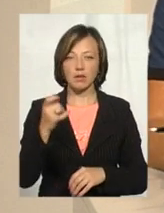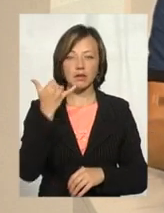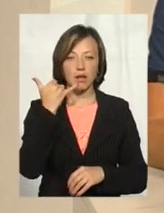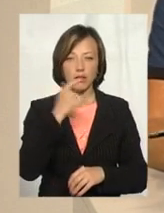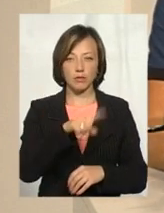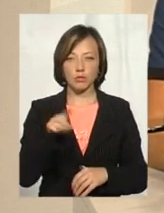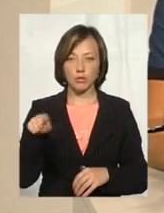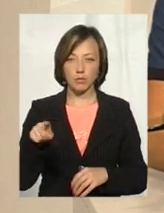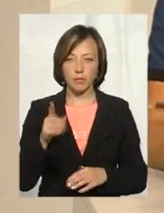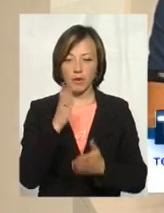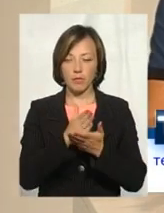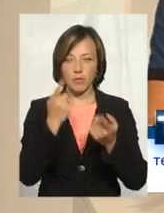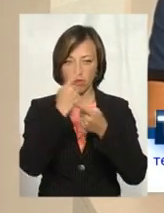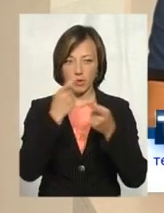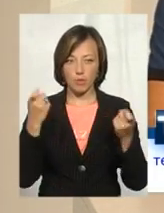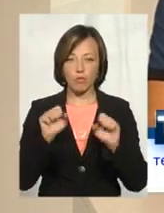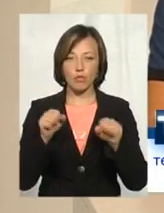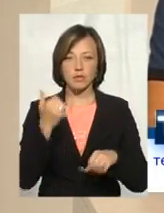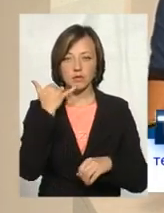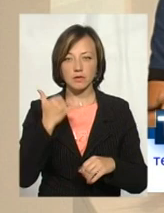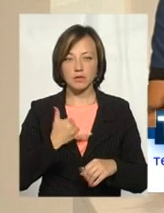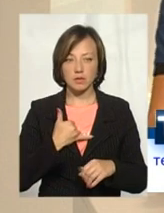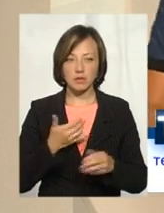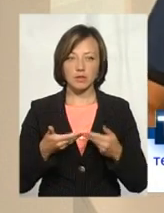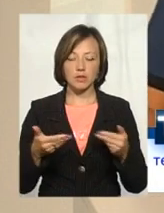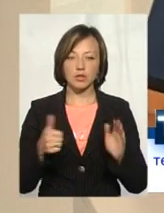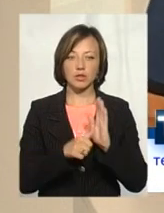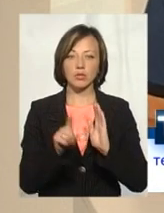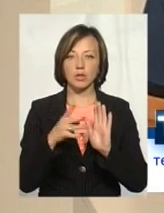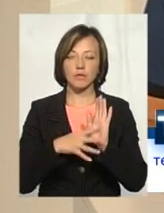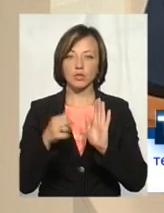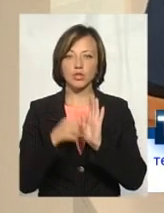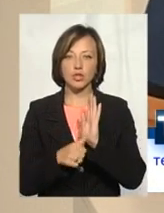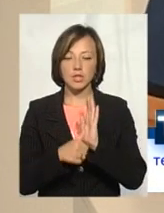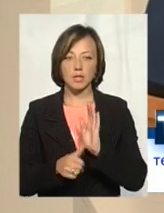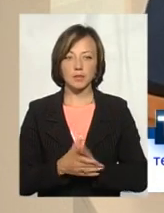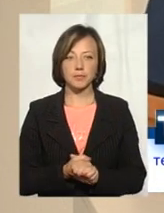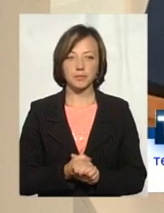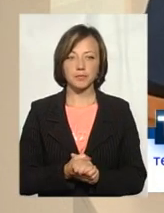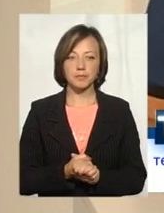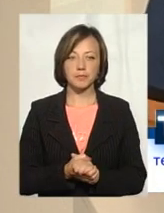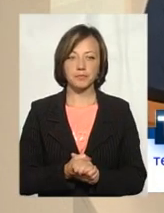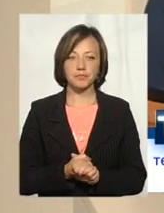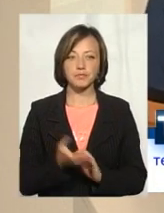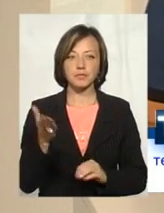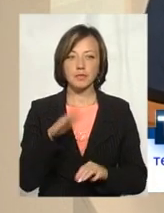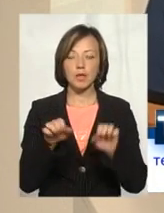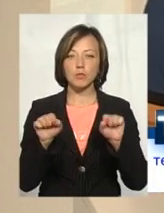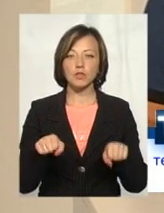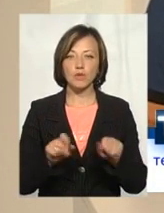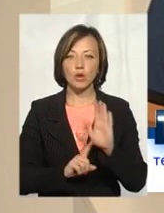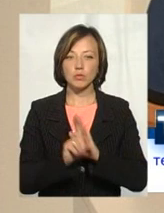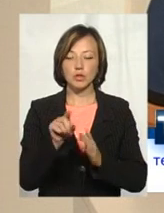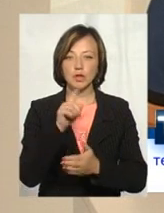телефону, під час прямого ефіру ви можете здонувати до нас, це 619060. Ну, і давайте, можливо, тоді